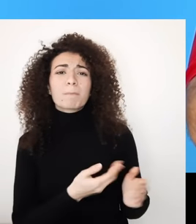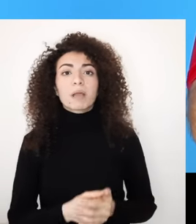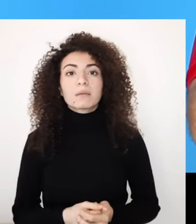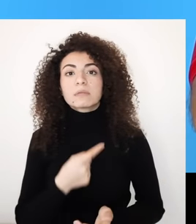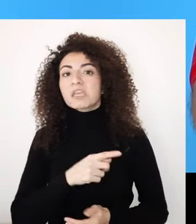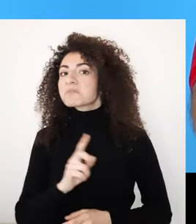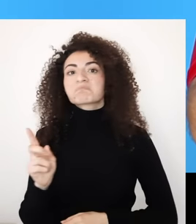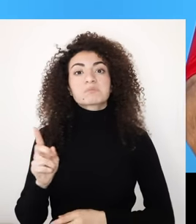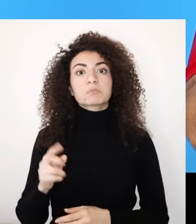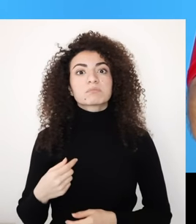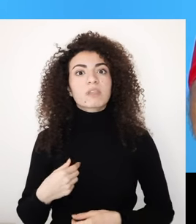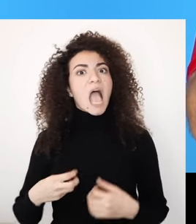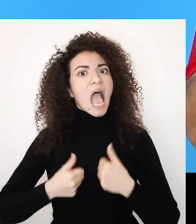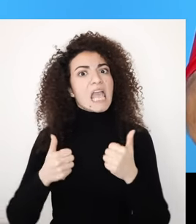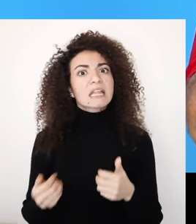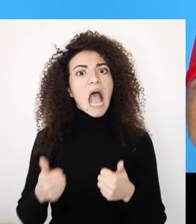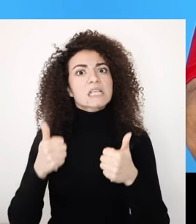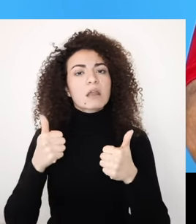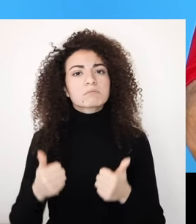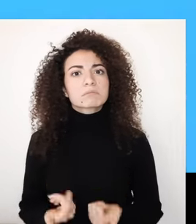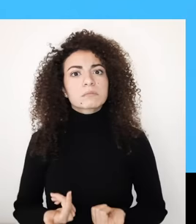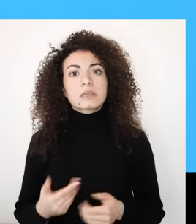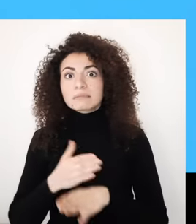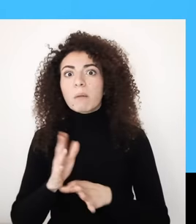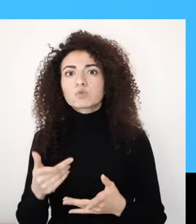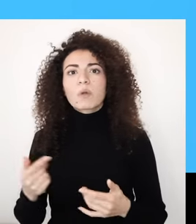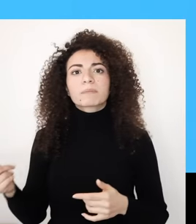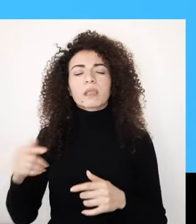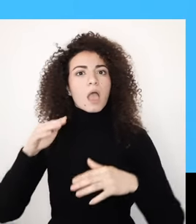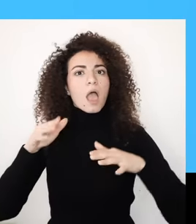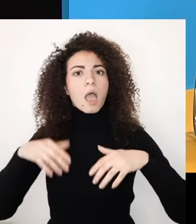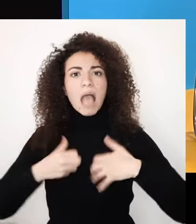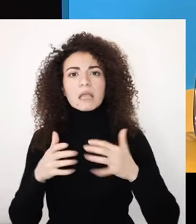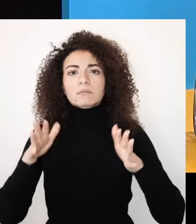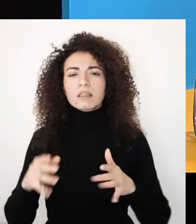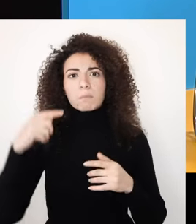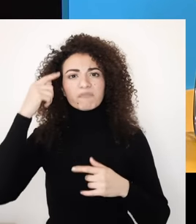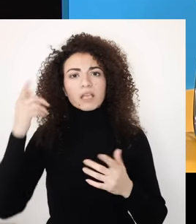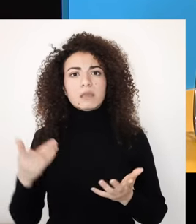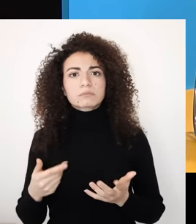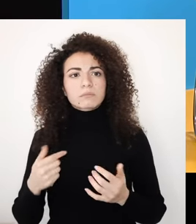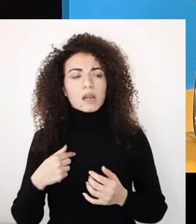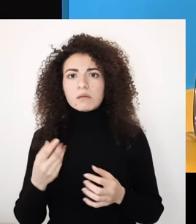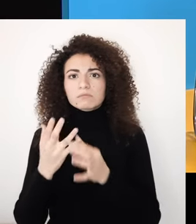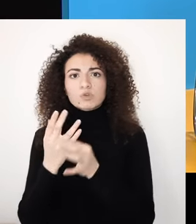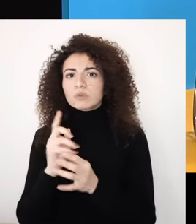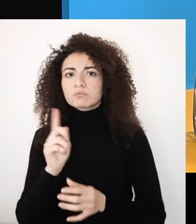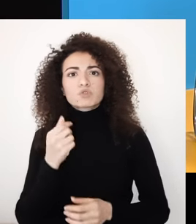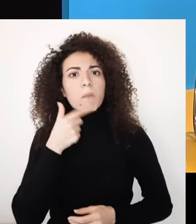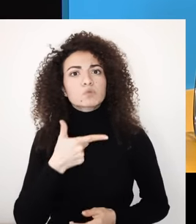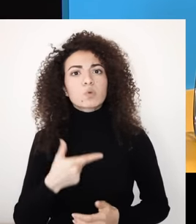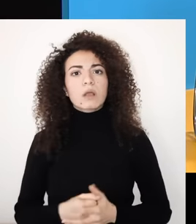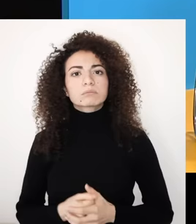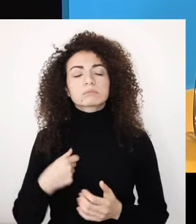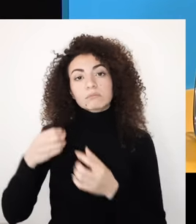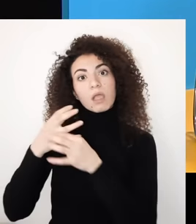الكتار أن حياتي سائت بسبب تشخيصي بالتصلب المتعدد إلا أنه بالواقع تحسنت فقعدت النظر بأولوياتي وانهيت زواج